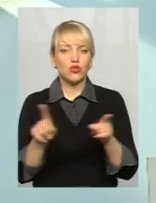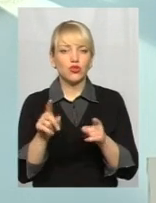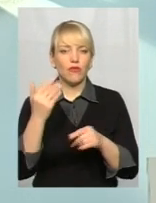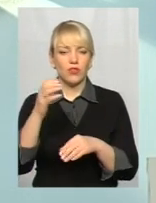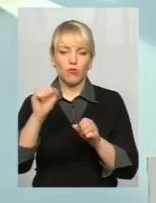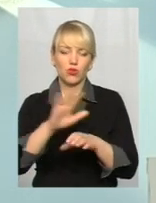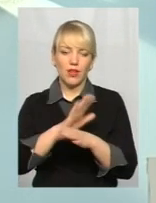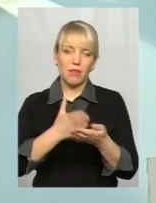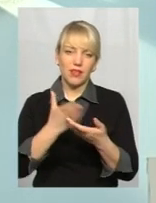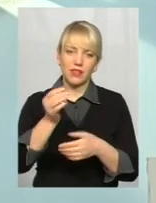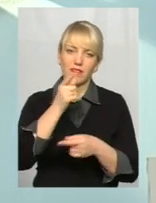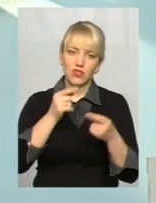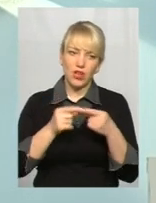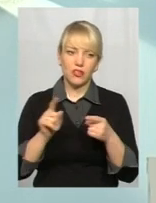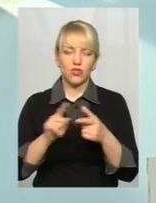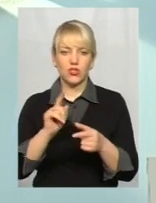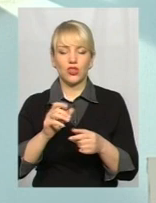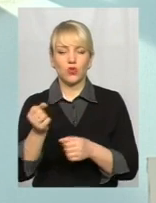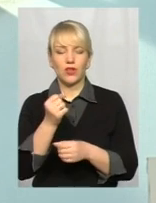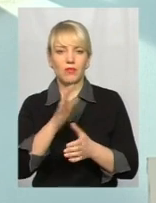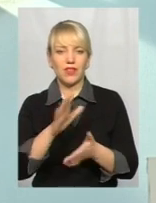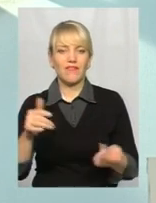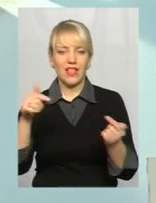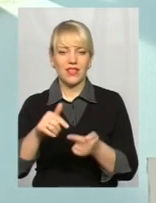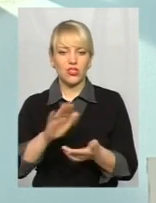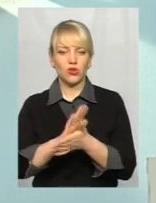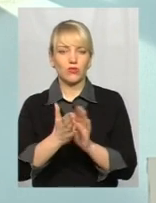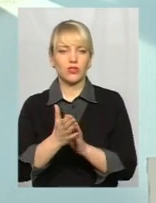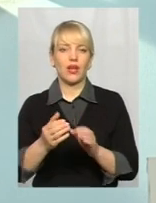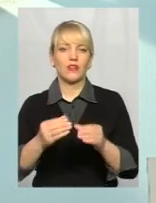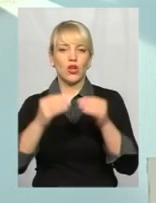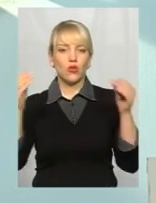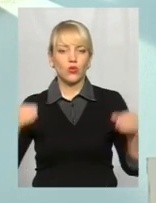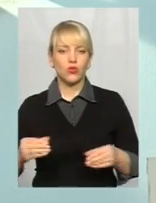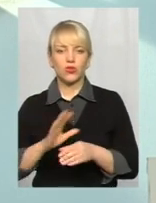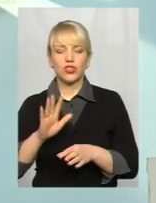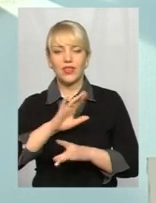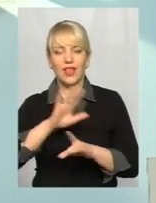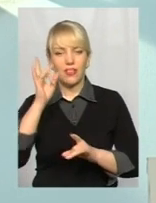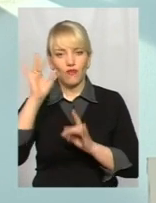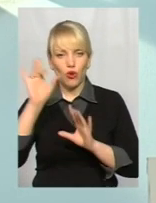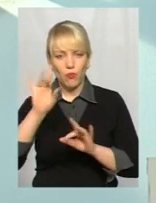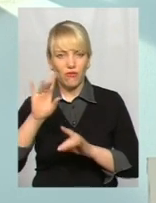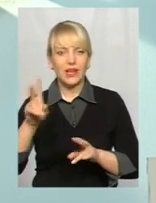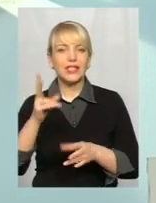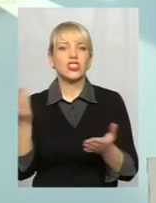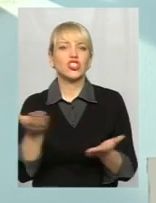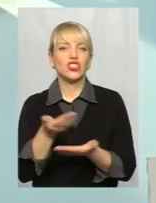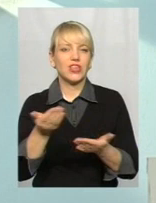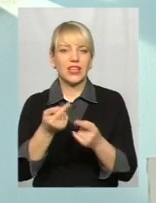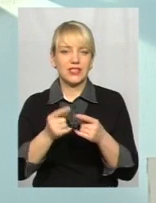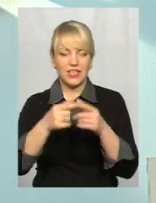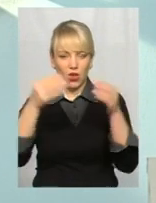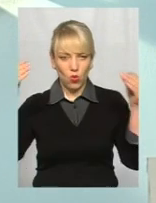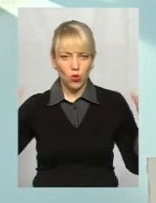не платити вчасно, чи утримувати в неналежному стані конструкцію, чи не інформувати мешканців міста про те, чия це конструкція, тобто